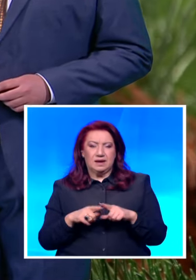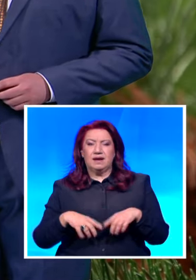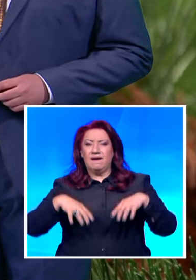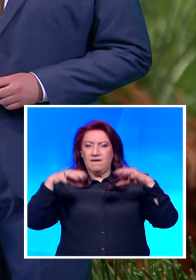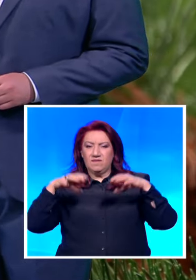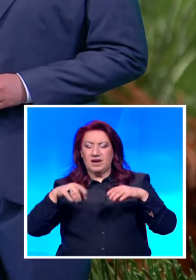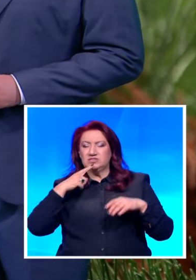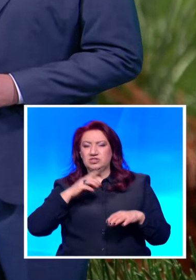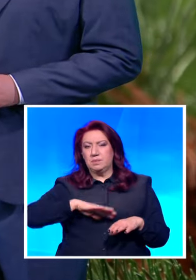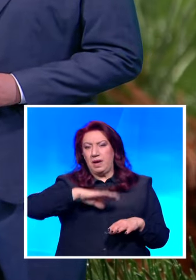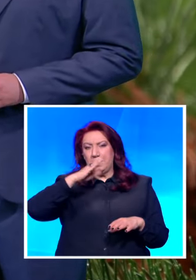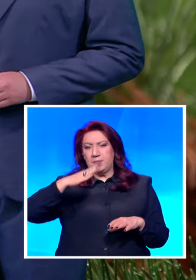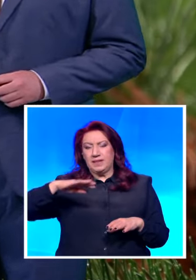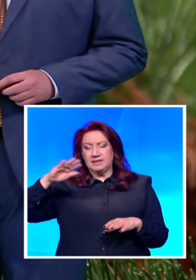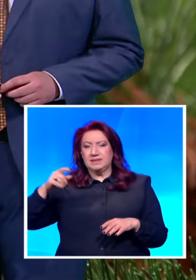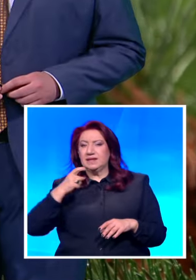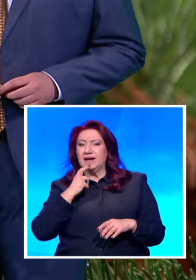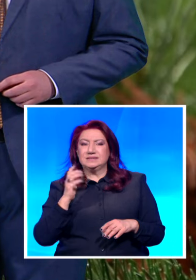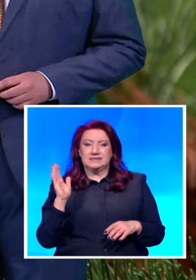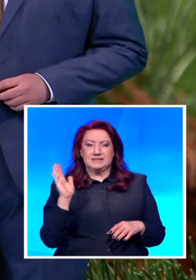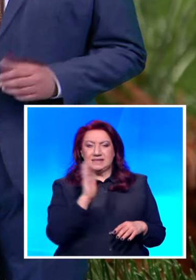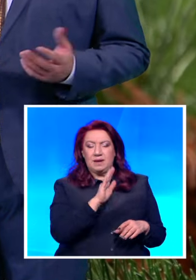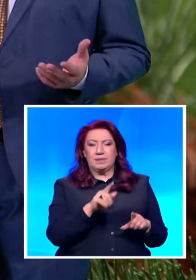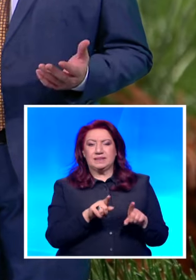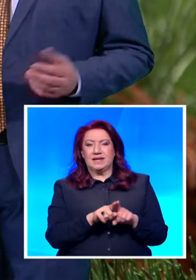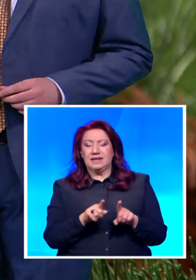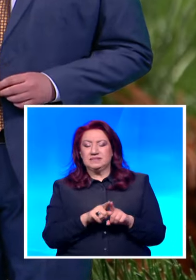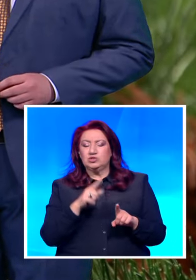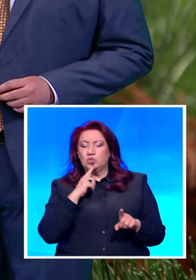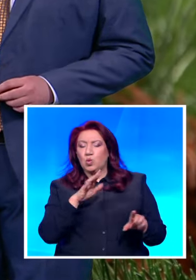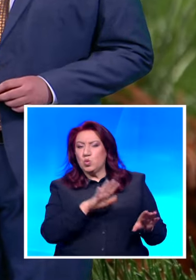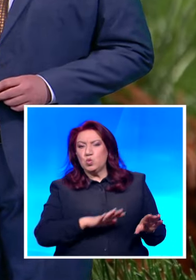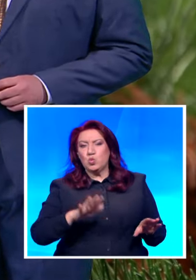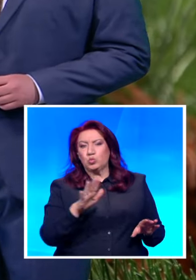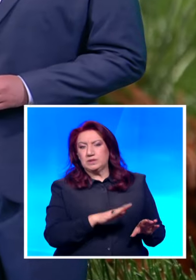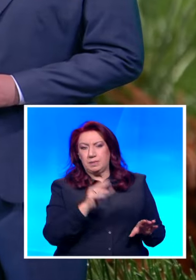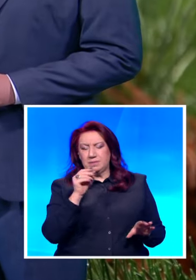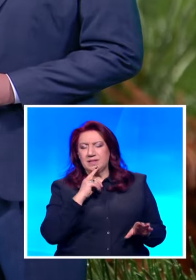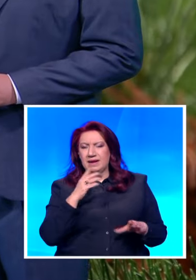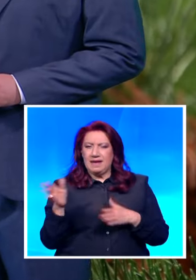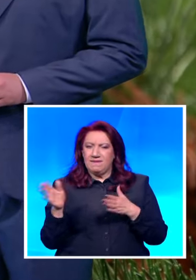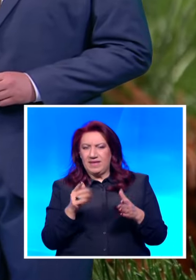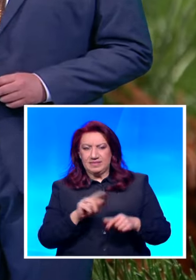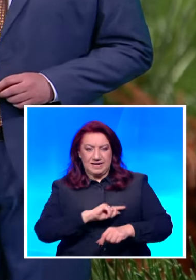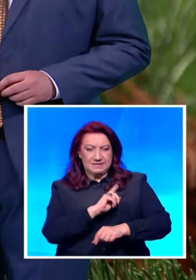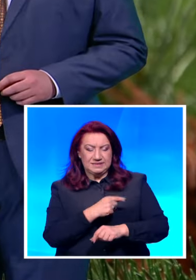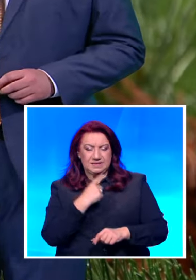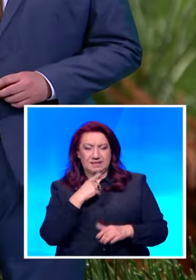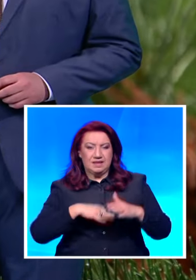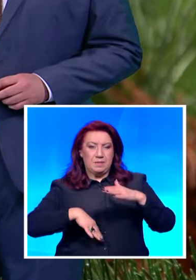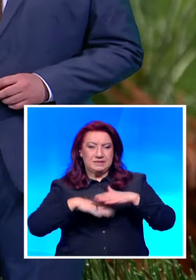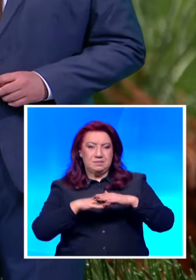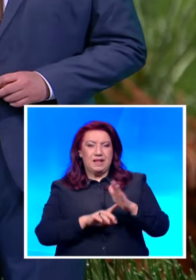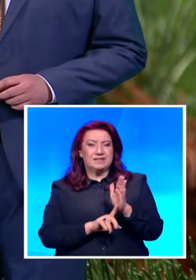планинските масиви в западна и юго-западна България. Вятърът ще е умерен до силен, а максималните температури между 5 и 11